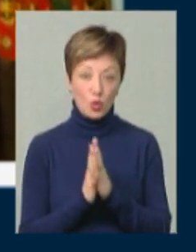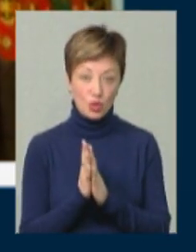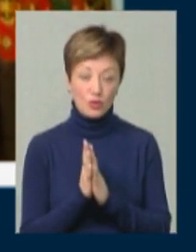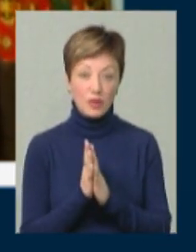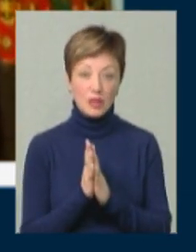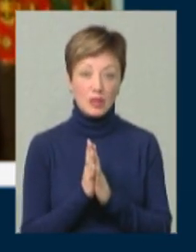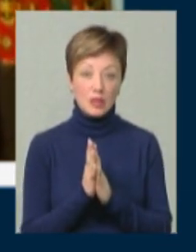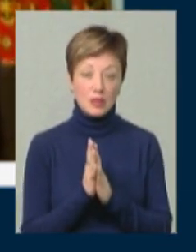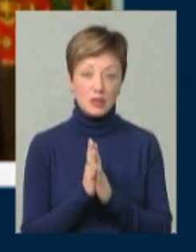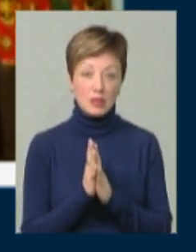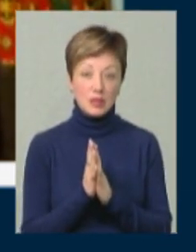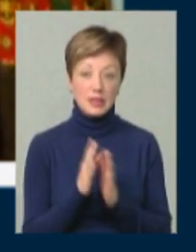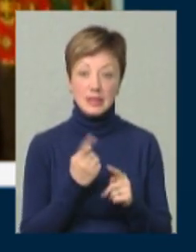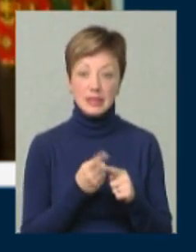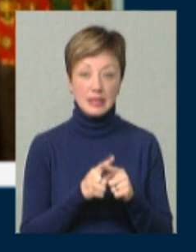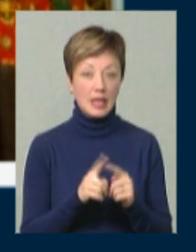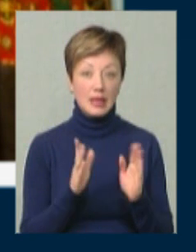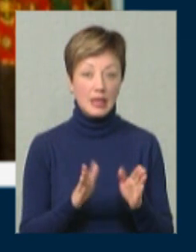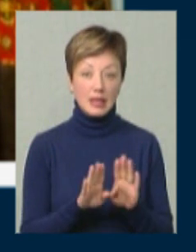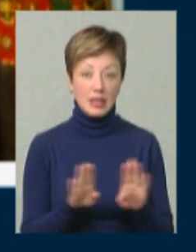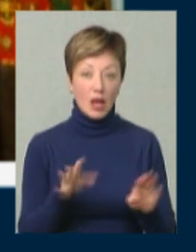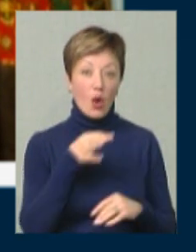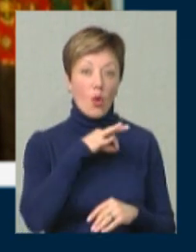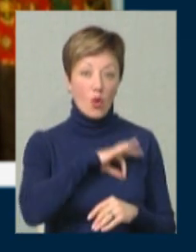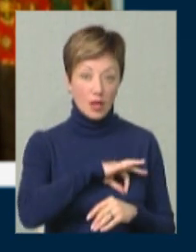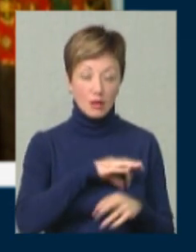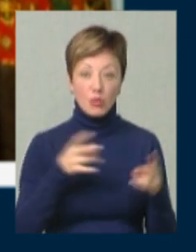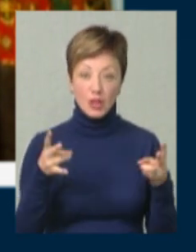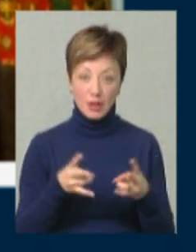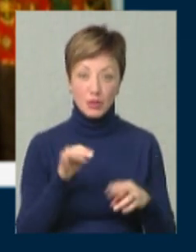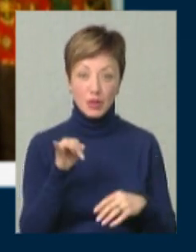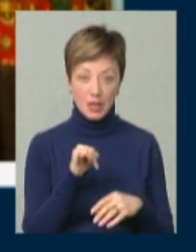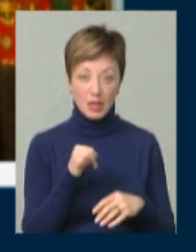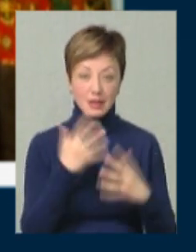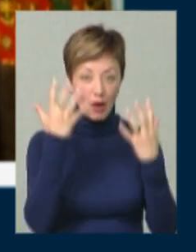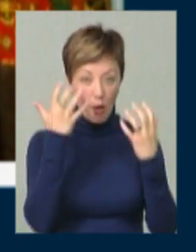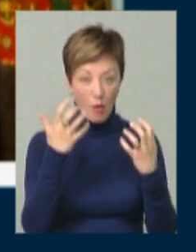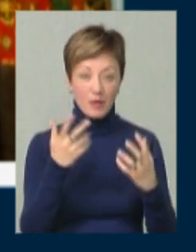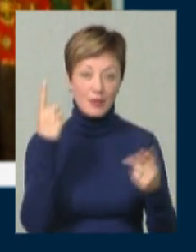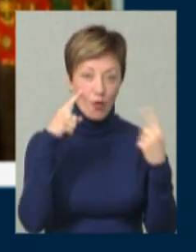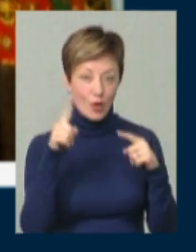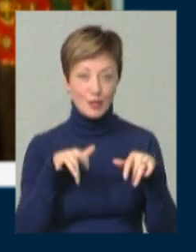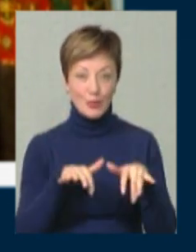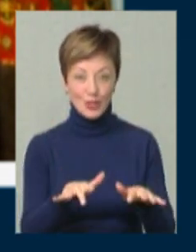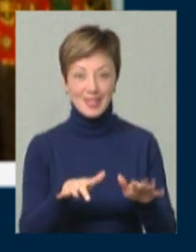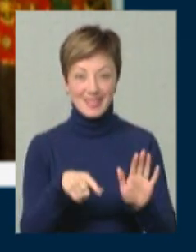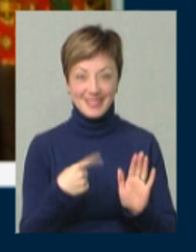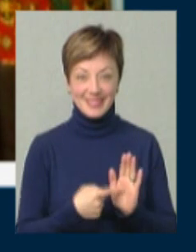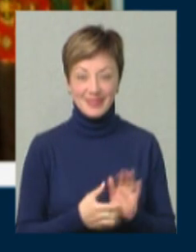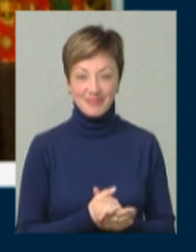це не тільки корисно, потрібно, але і захопливо, цей творчий процес.